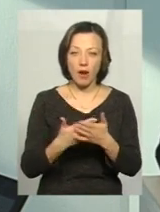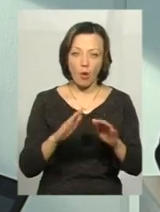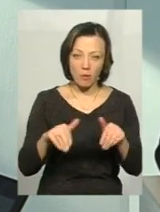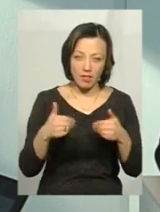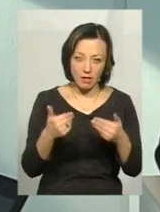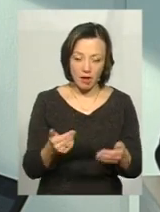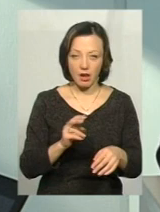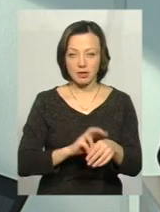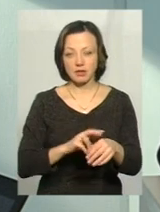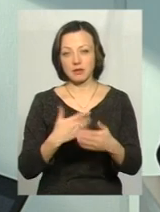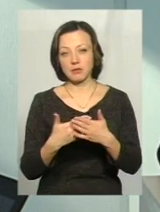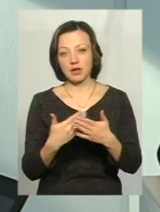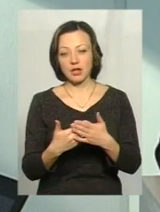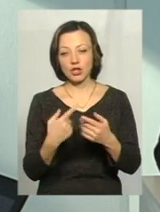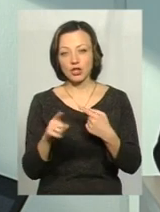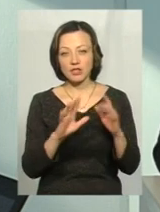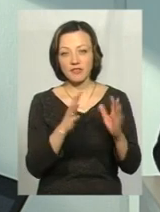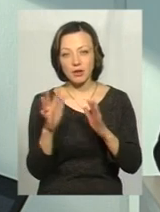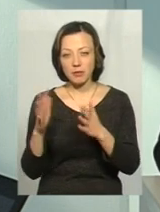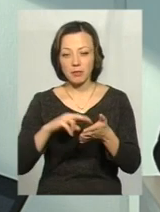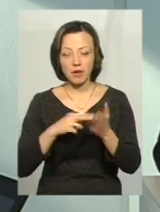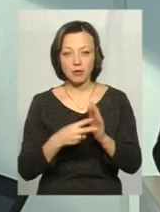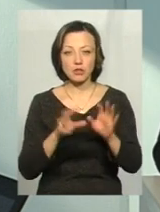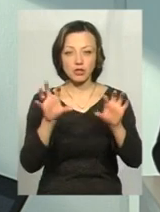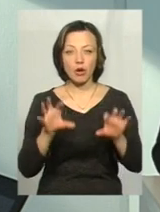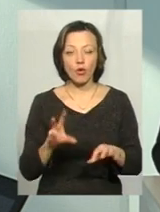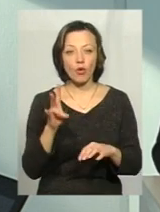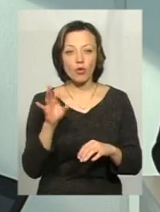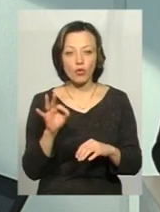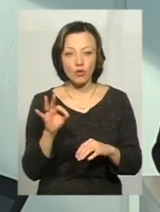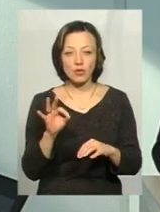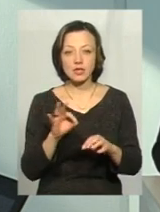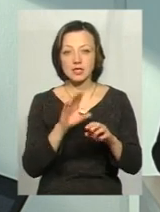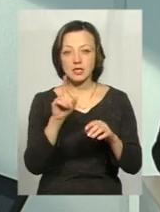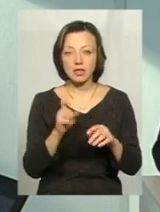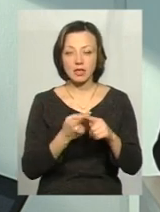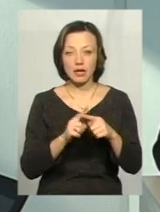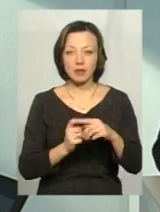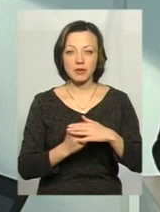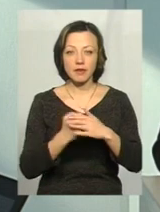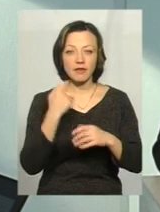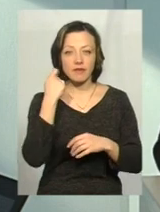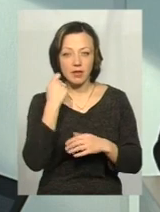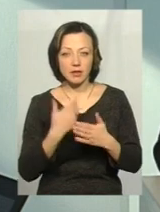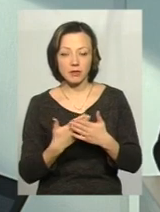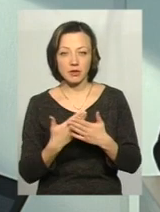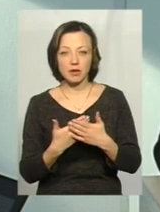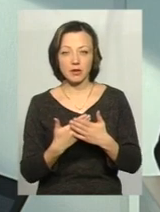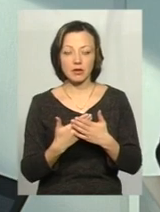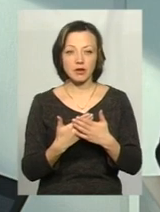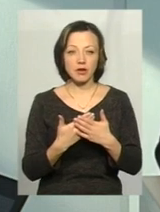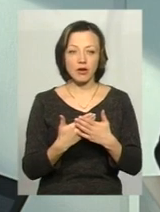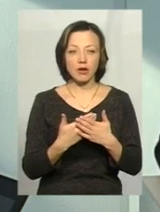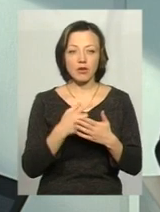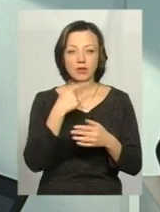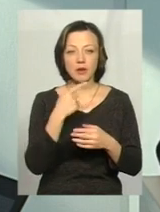інші випадки передбачені законом. За таких підстав, як вік, наприклад, можуть говорити,